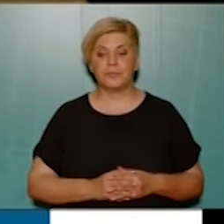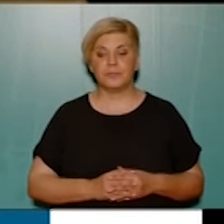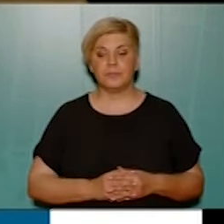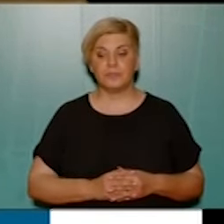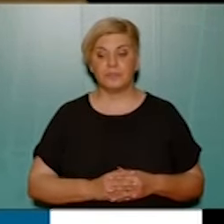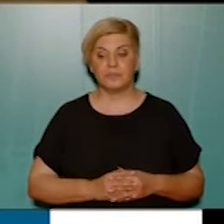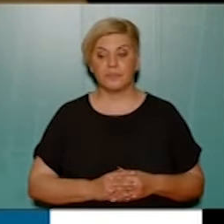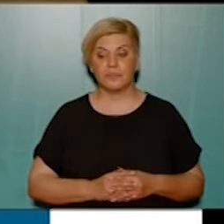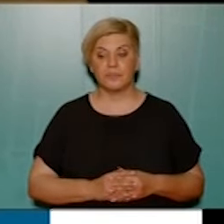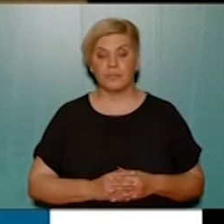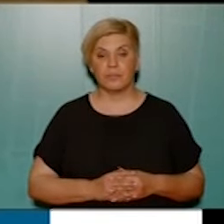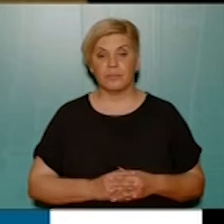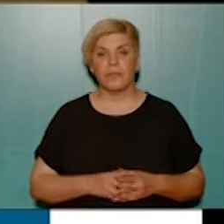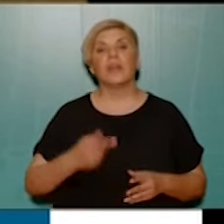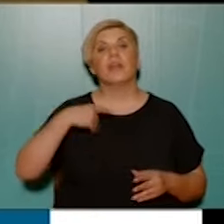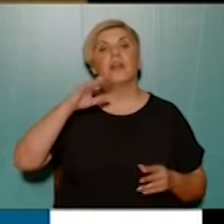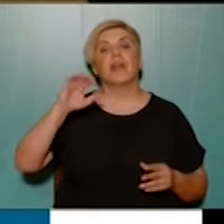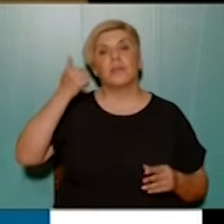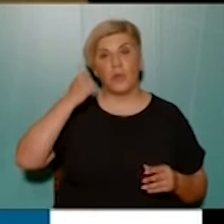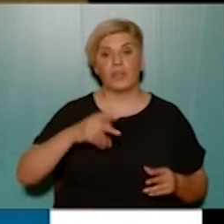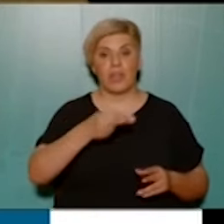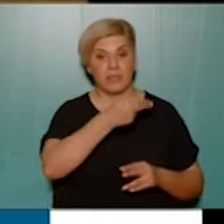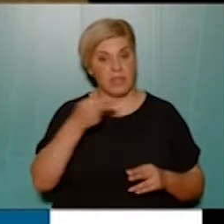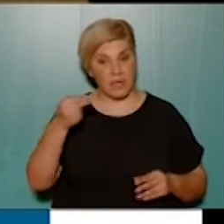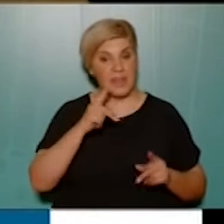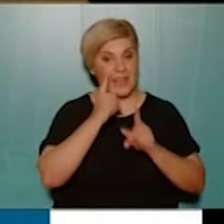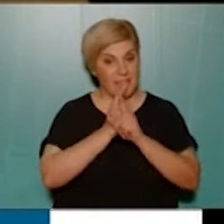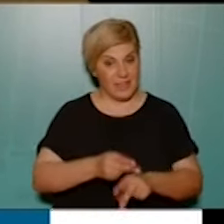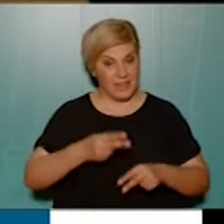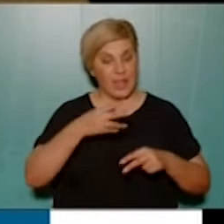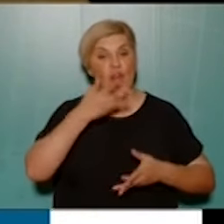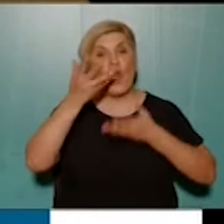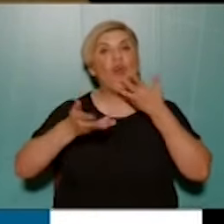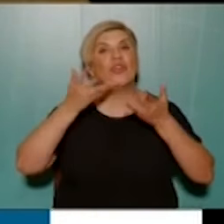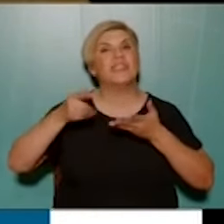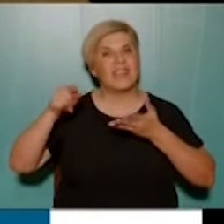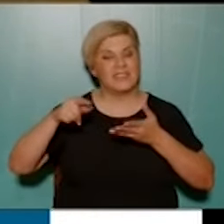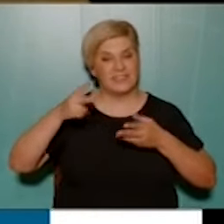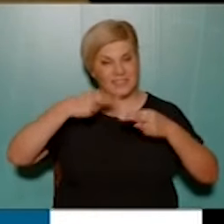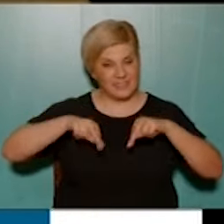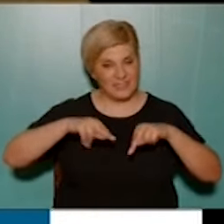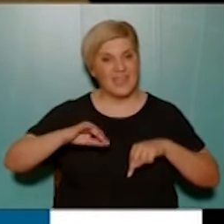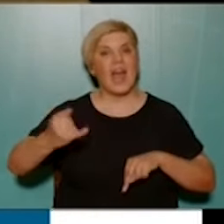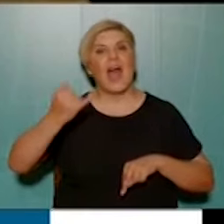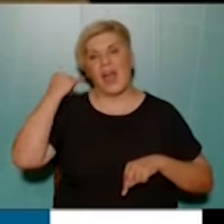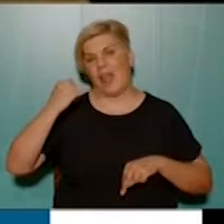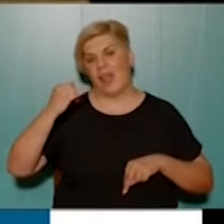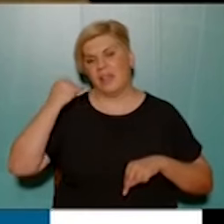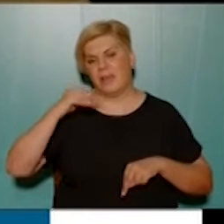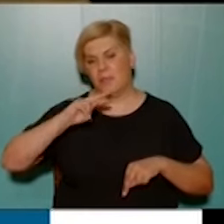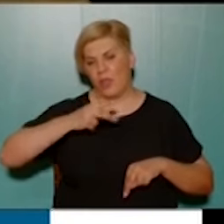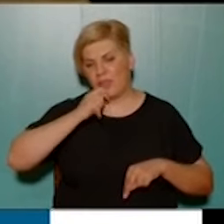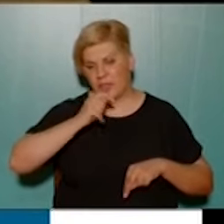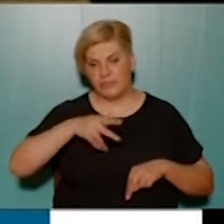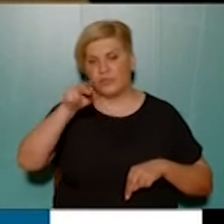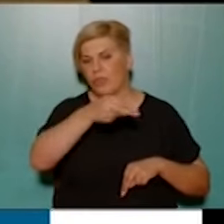Να θυμίσω ότι στα τέλη Φλεβάρη το πρώτο θέμα που βάλαμε στην Ειδική Συνεδρία Συλλογοδοσίας, σαν αντιπολίτευση, ήταν